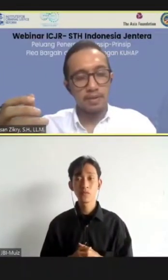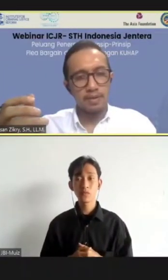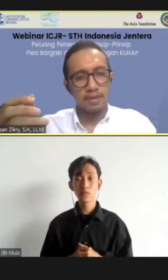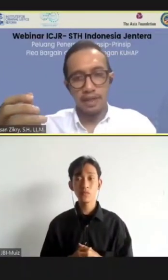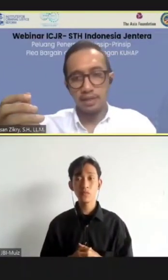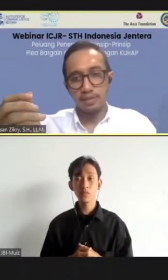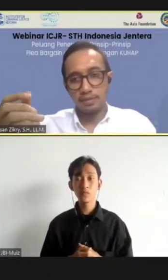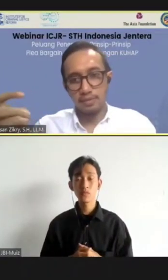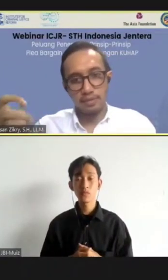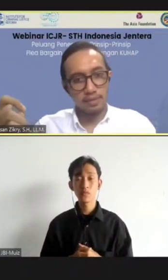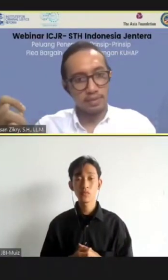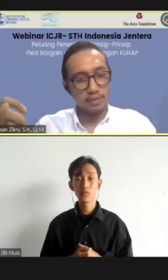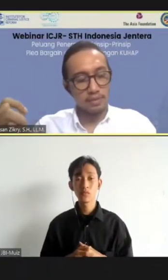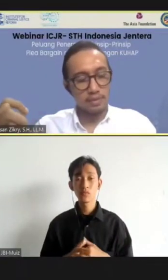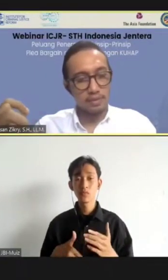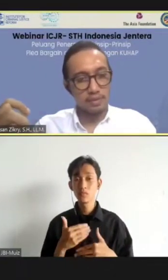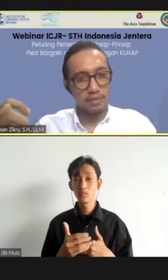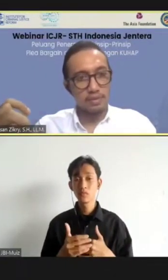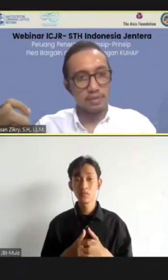Next.